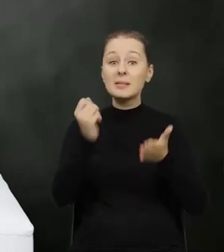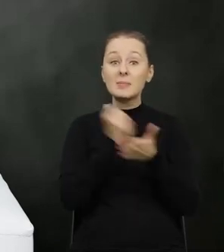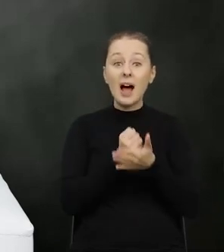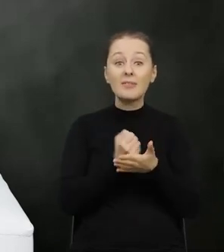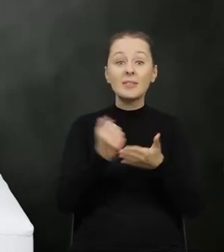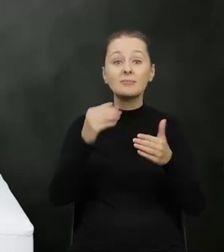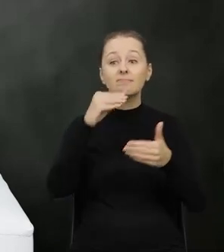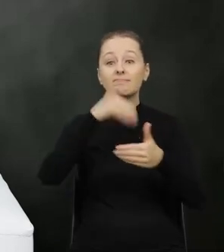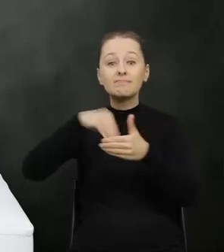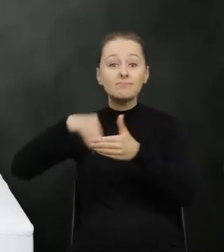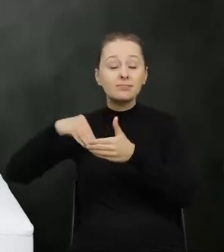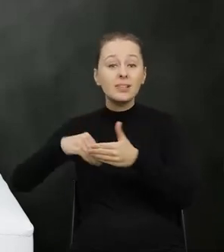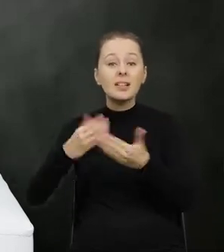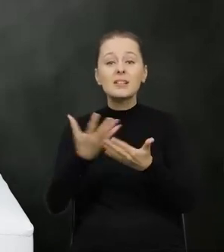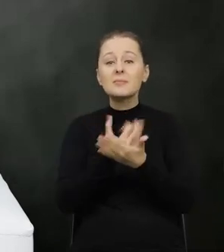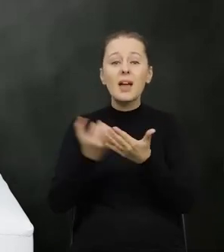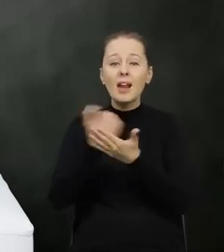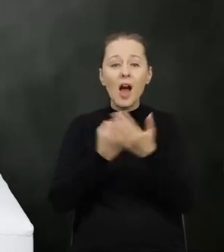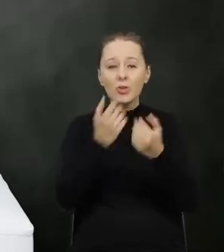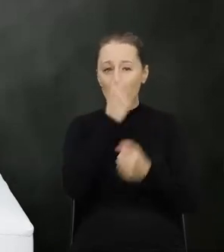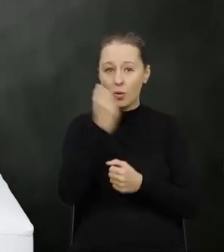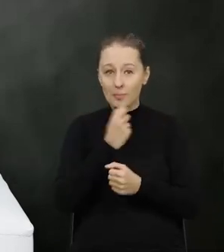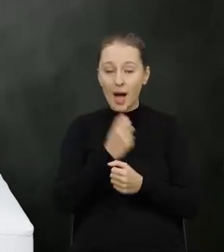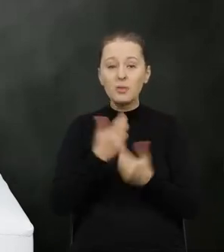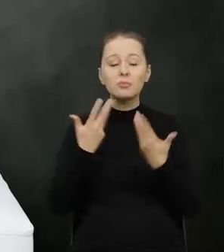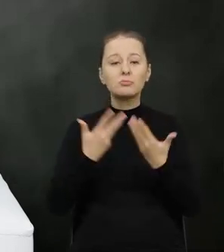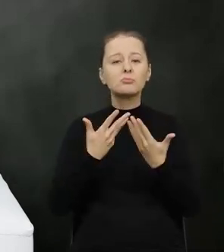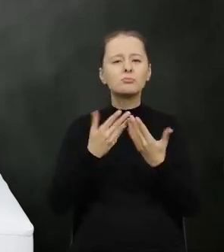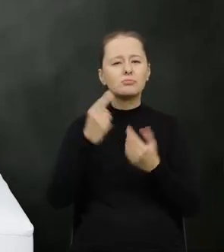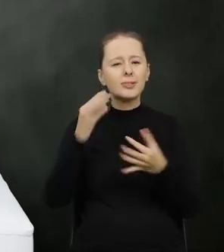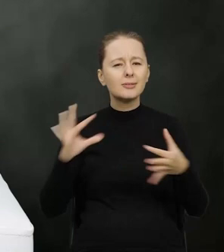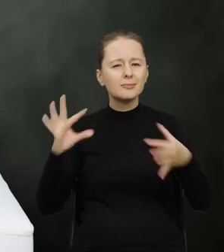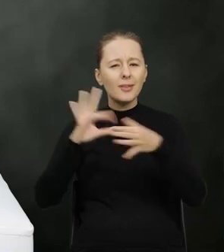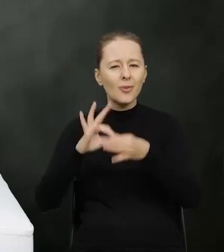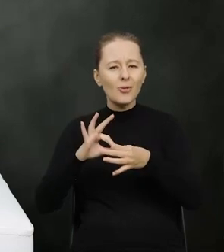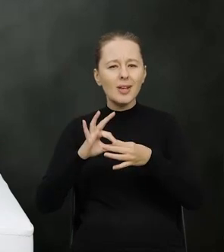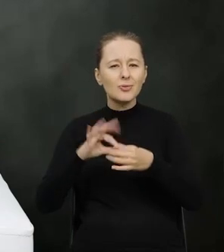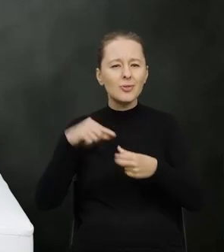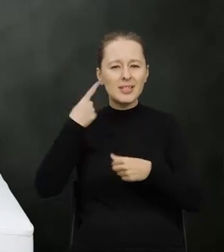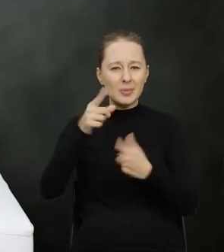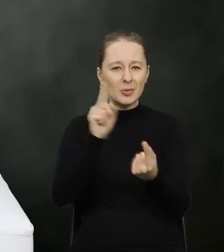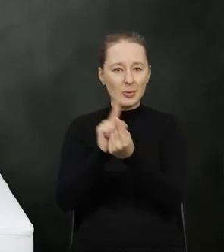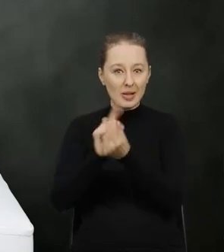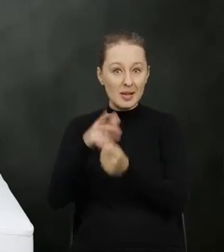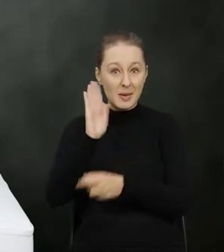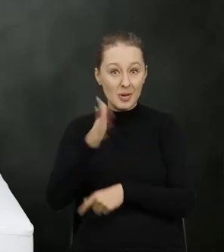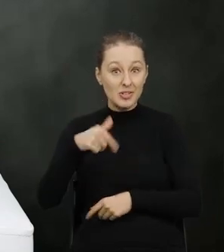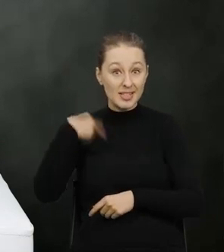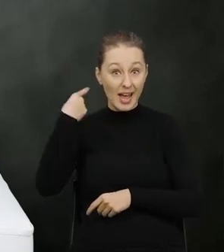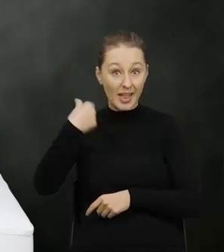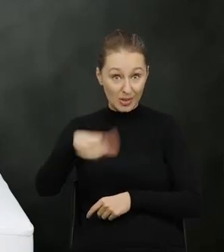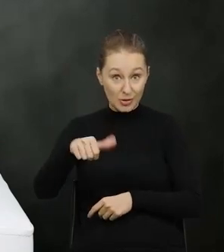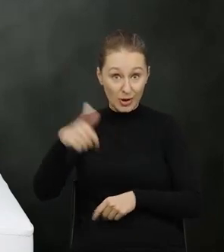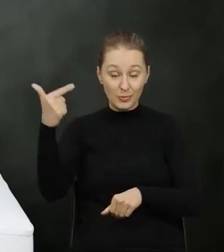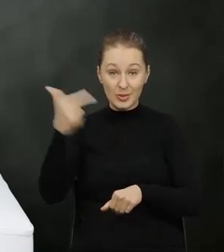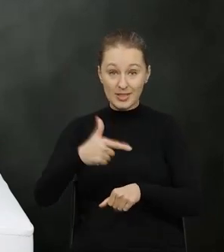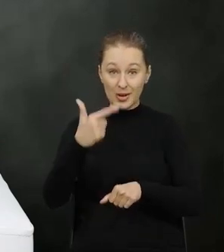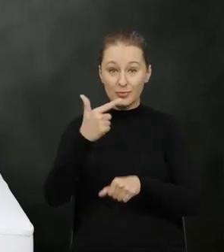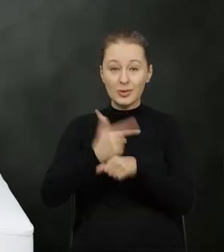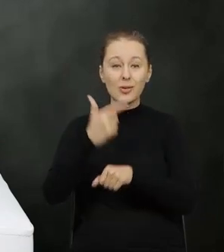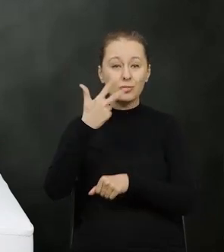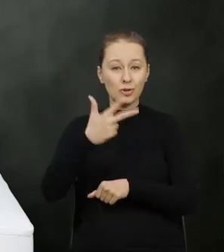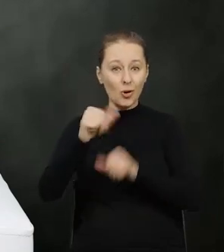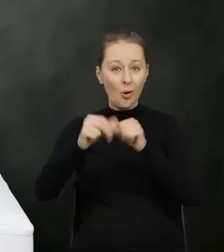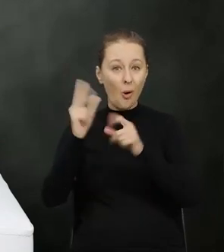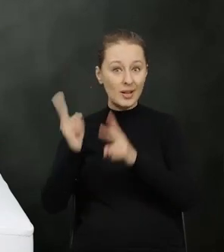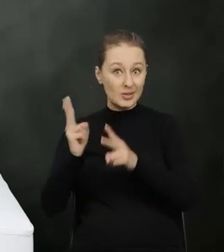chcielibyśmy także nawiązać do naszego kolejnego spotkania które odbędzie się już za tydzień 23 listopada tamtą